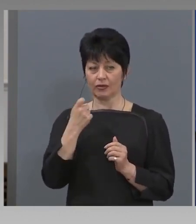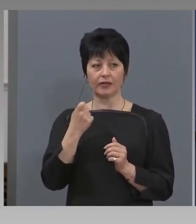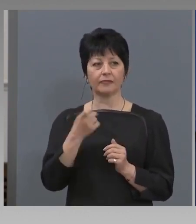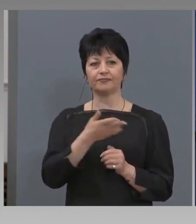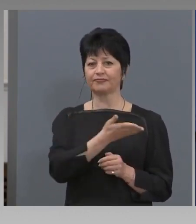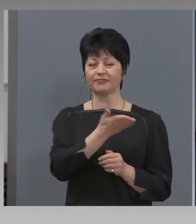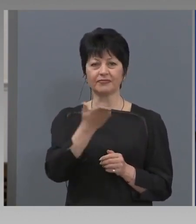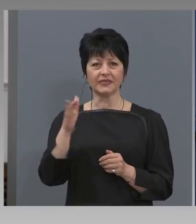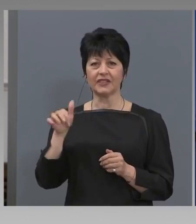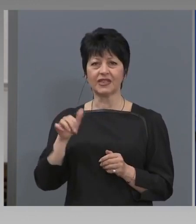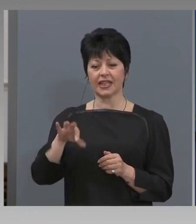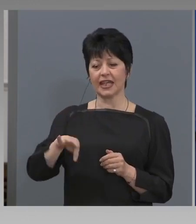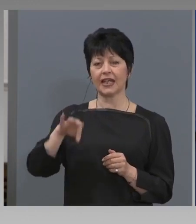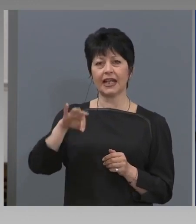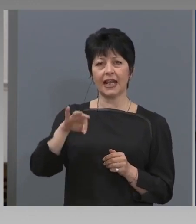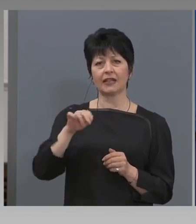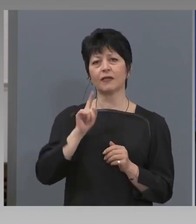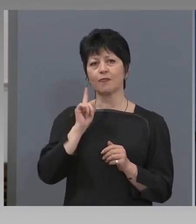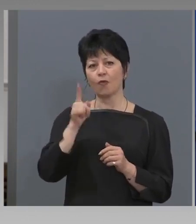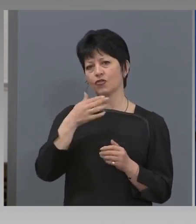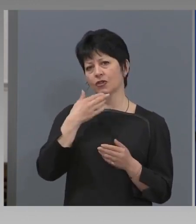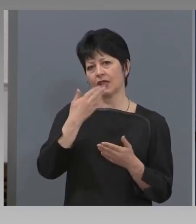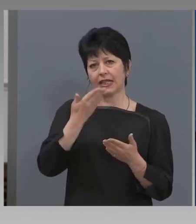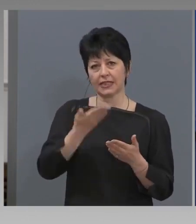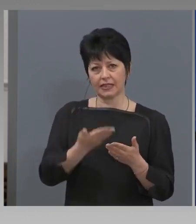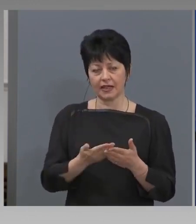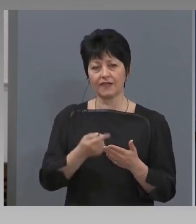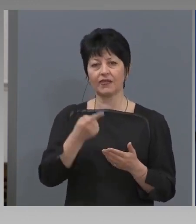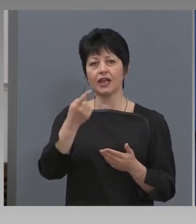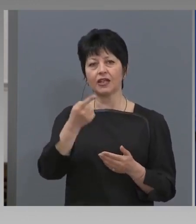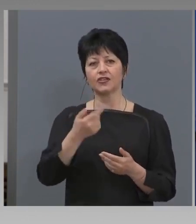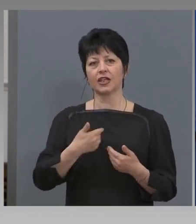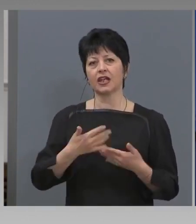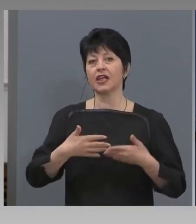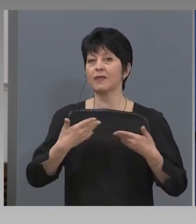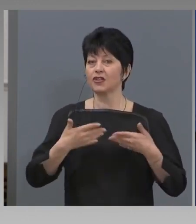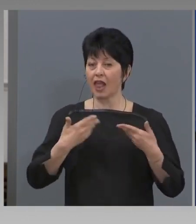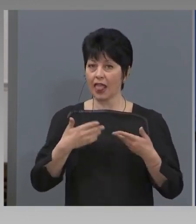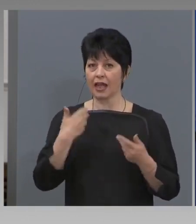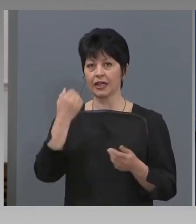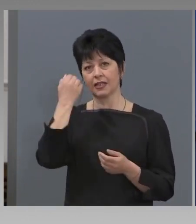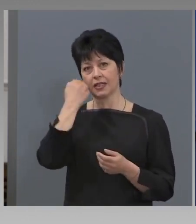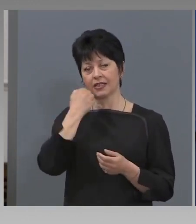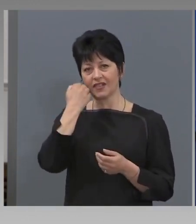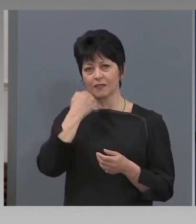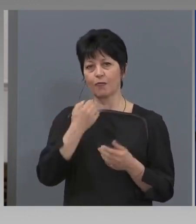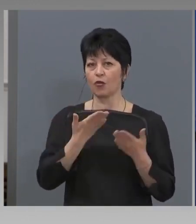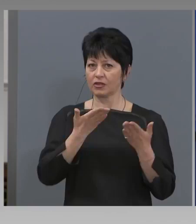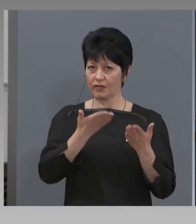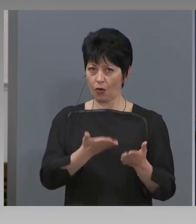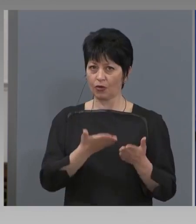да заяви изрично предуслужащата банка, че желая да се възползва от предлаганите облегчения.